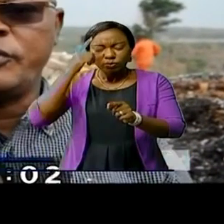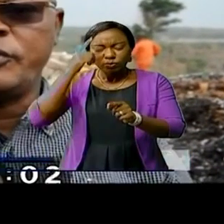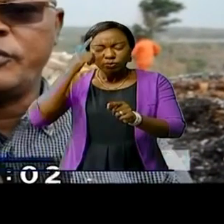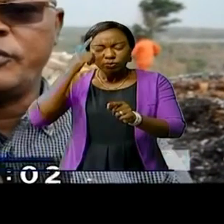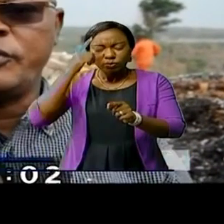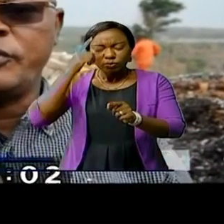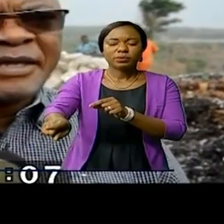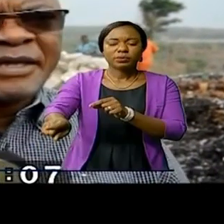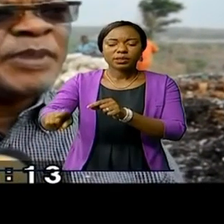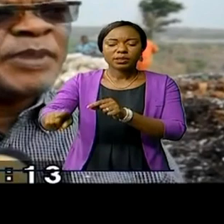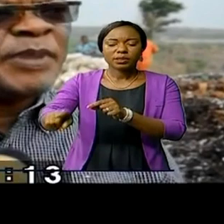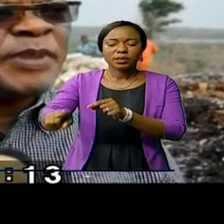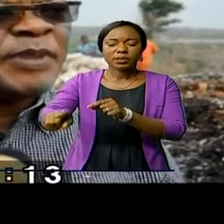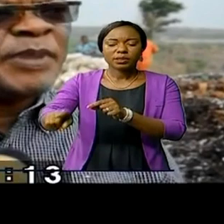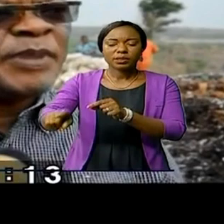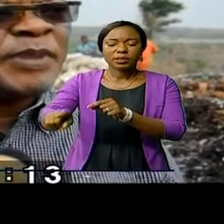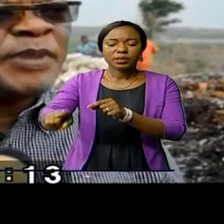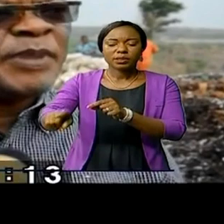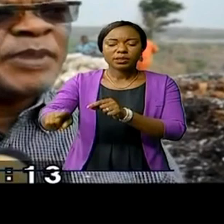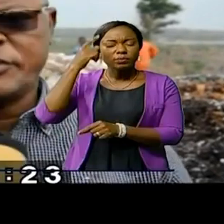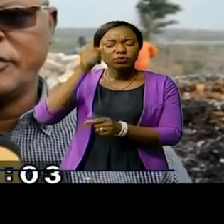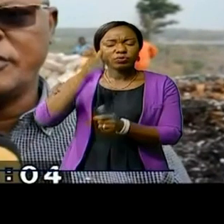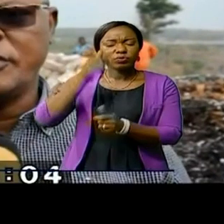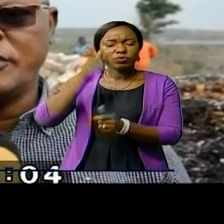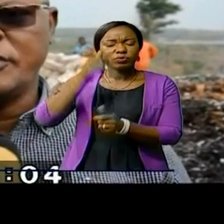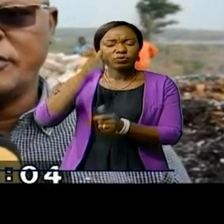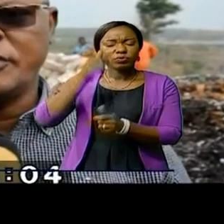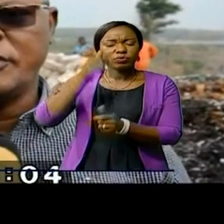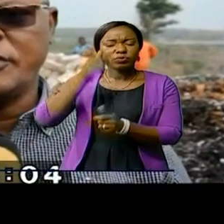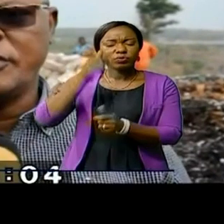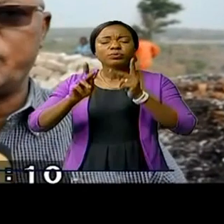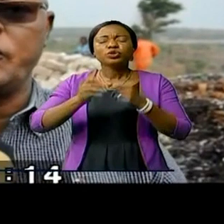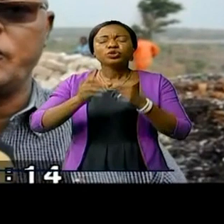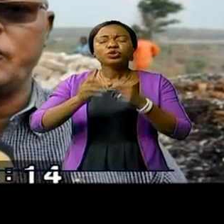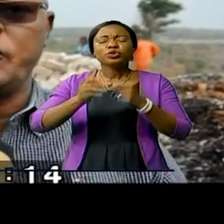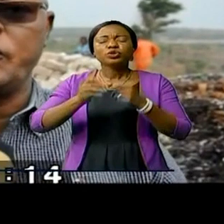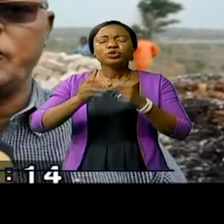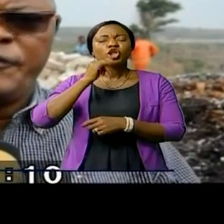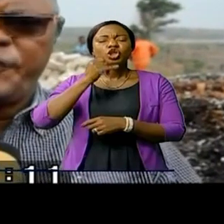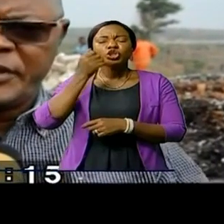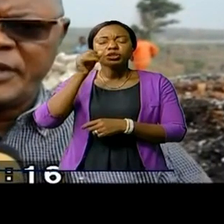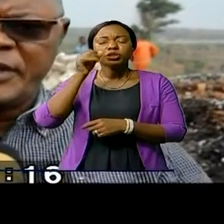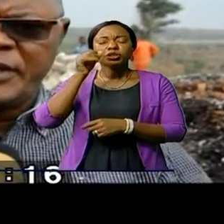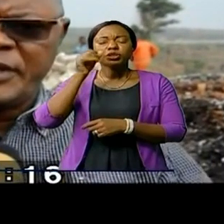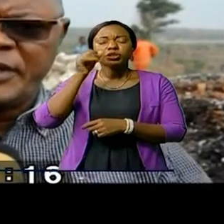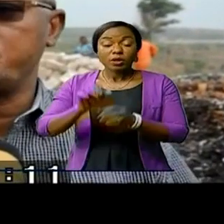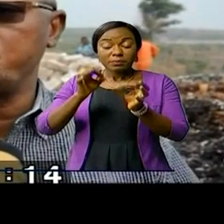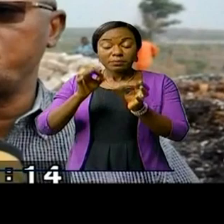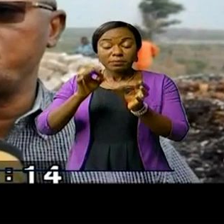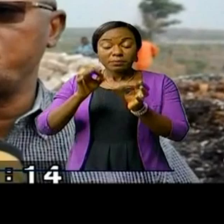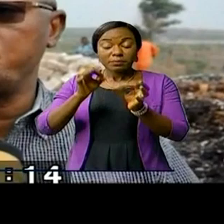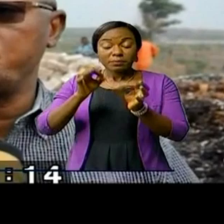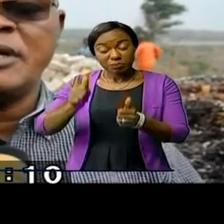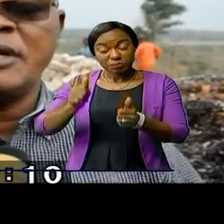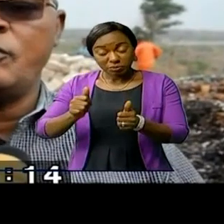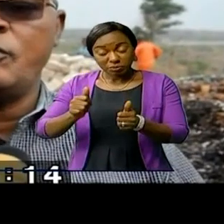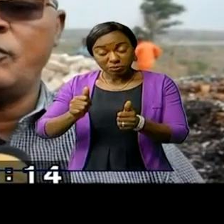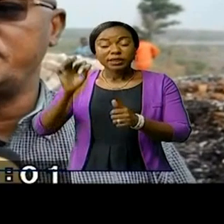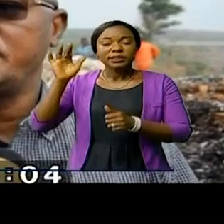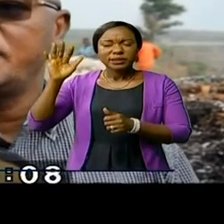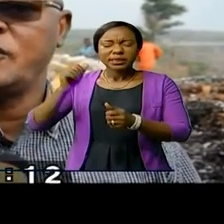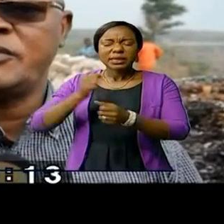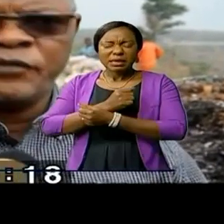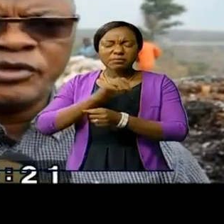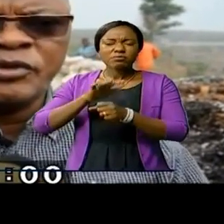pour éviter que la population prenne les mauvais jus. Nous savons que Kinshasa aime bien son jus. Je précise bien